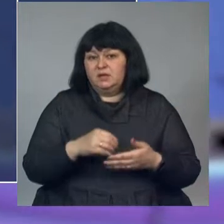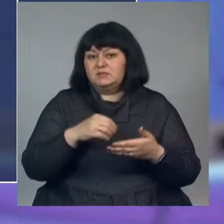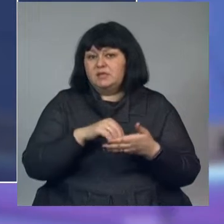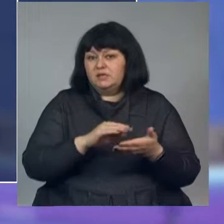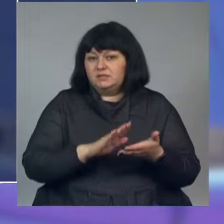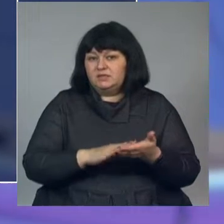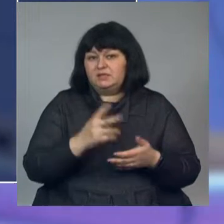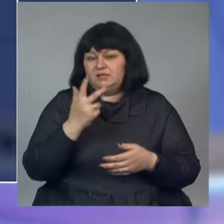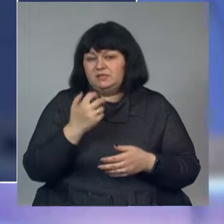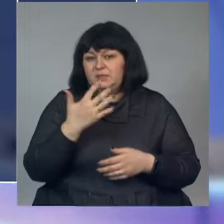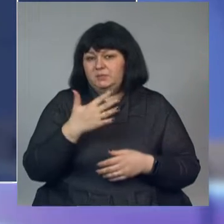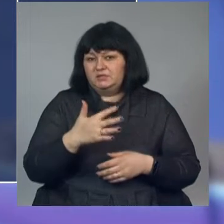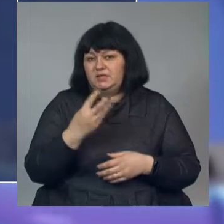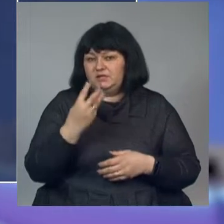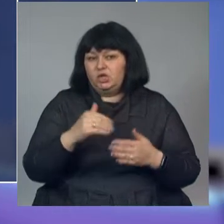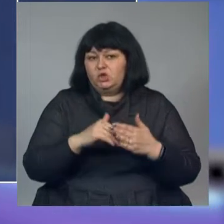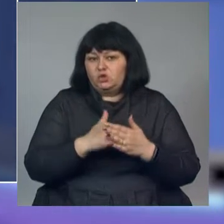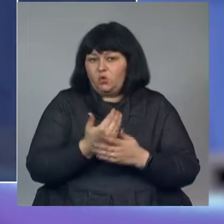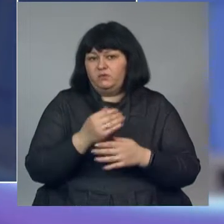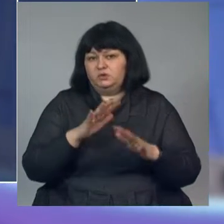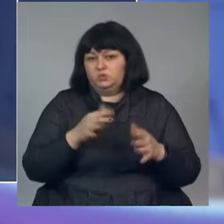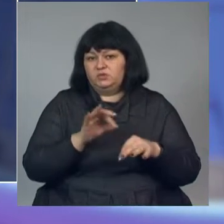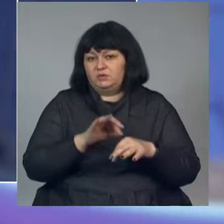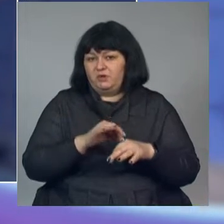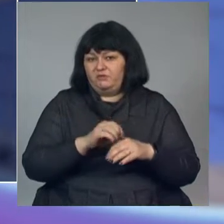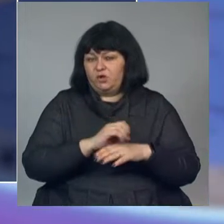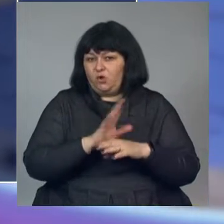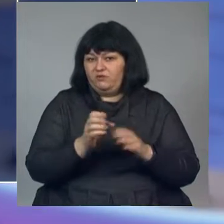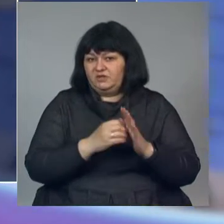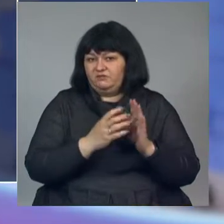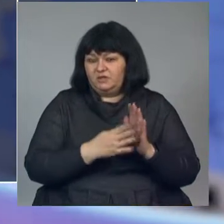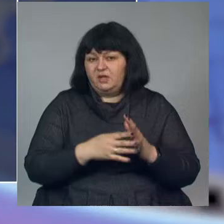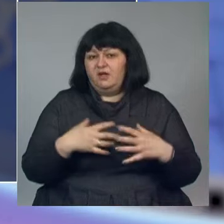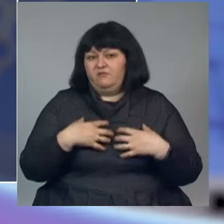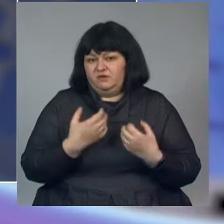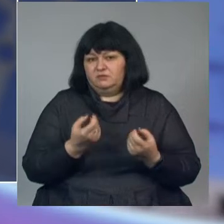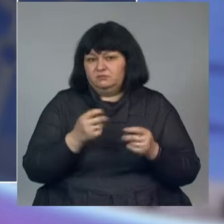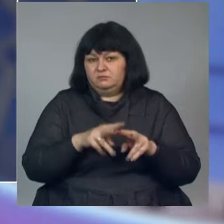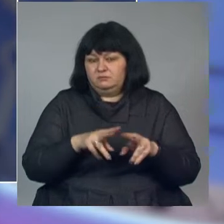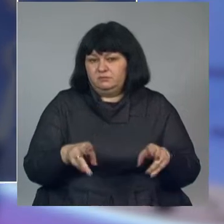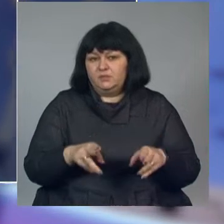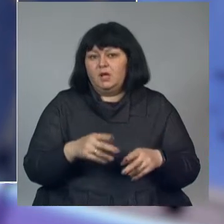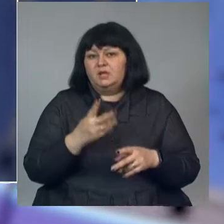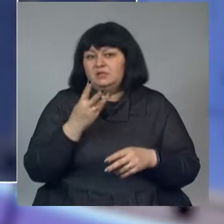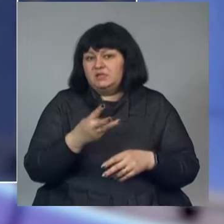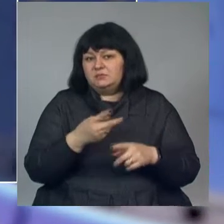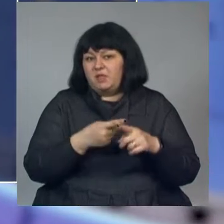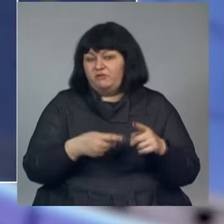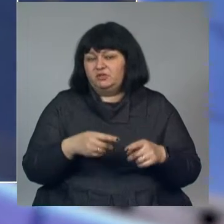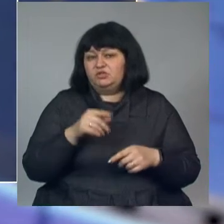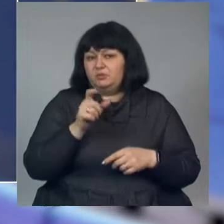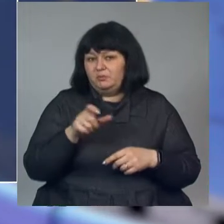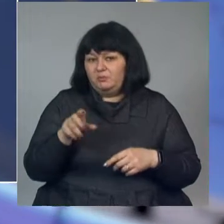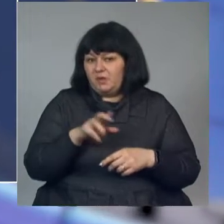Зарегистрированы 353 новых случаев заболевания COVID-19. Почти столько же выздоровели. Однако почти 3,5 тысячи